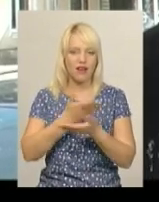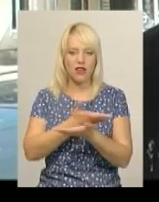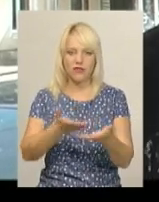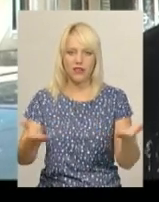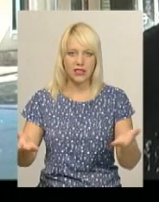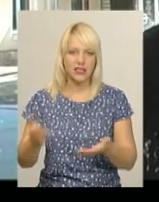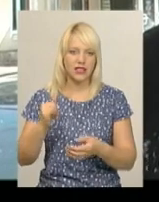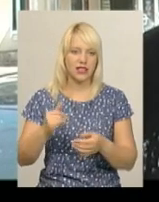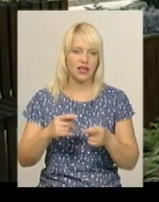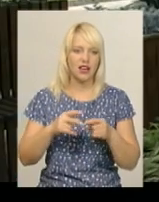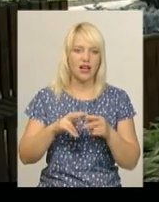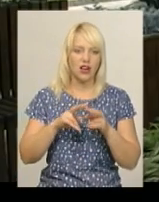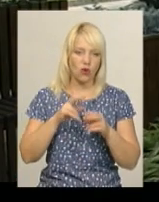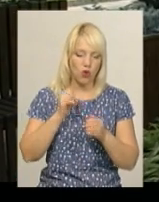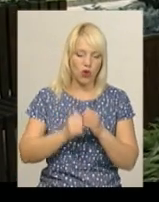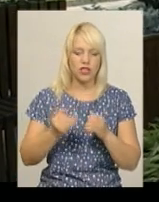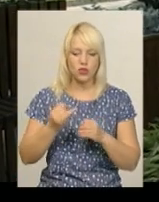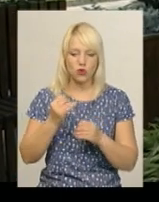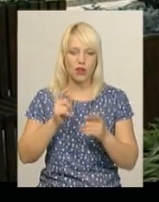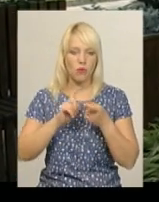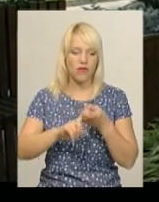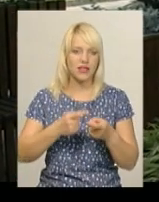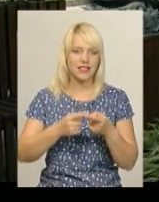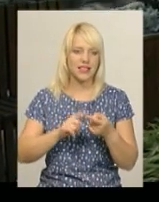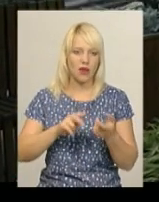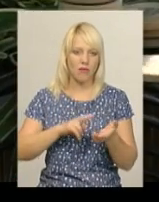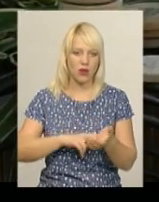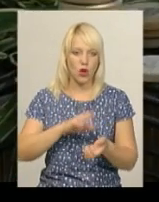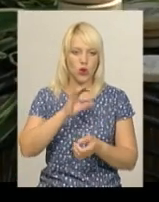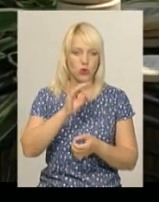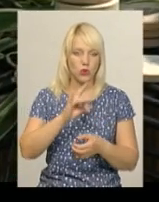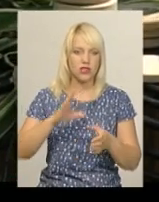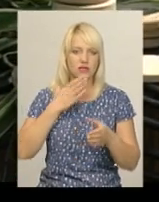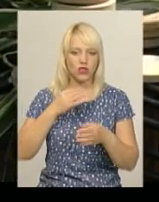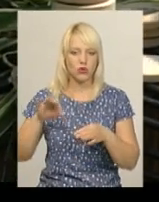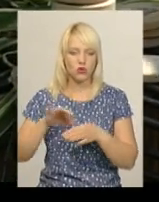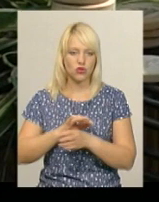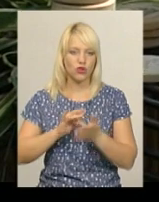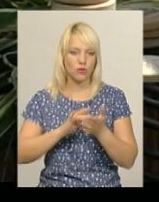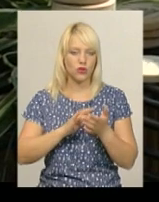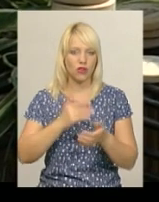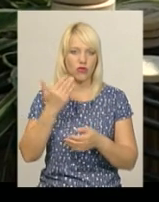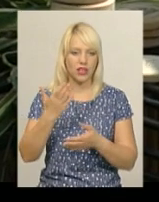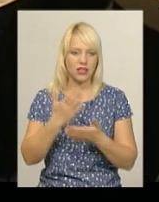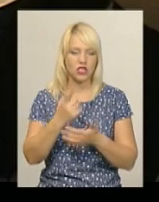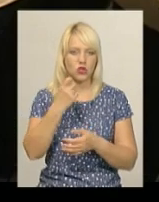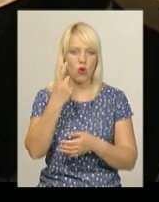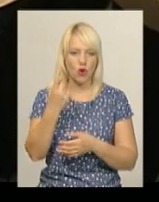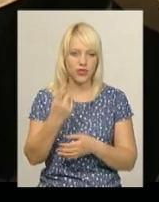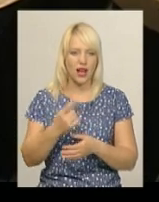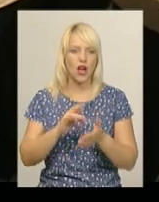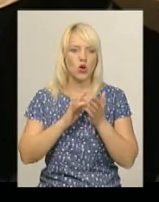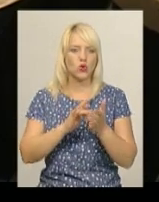аналогічна історія пов'язана з кожною маркою. Юрій Даценко – мандрівник, подорожує із дружиною Катериною. Зараз у їхній колекції 101 туристична марка. А